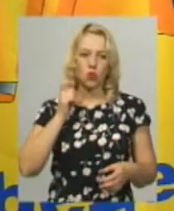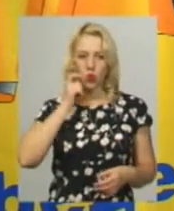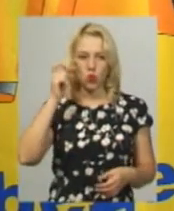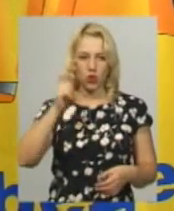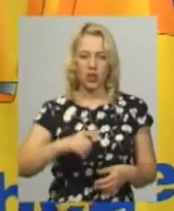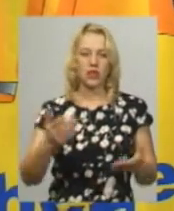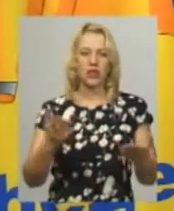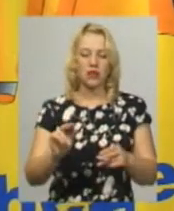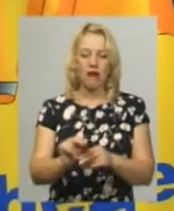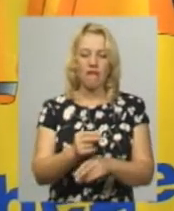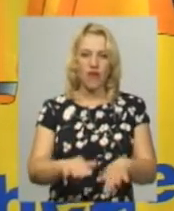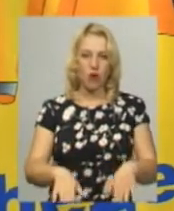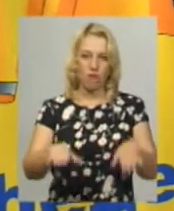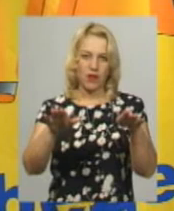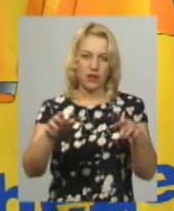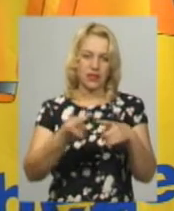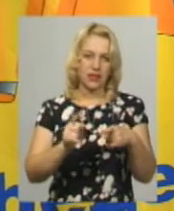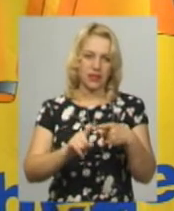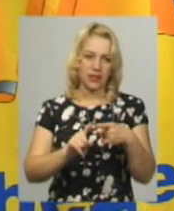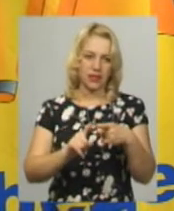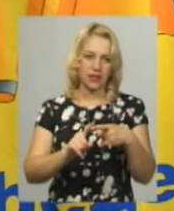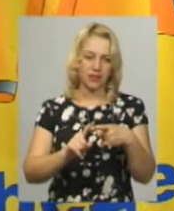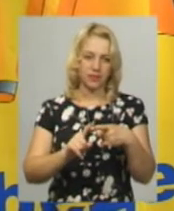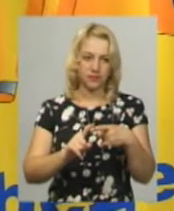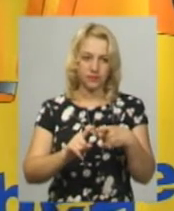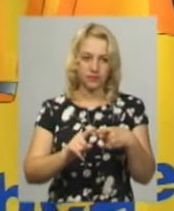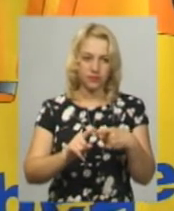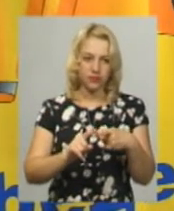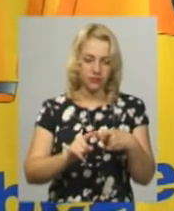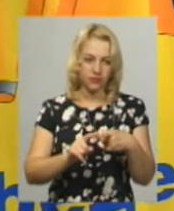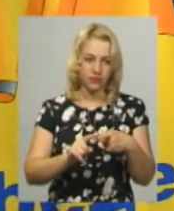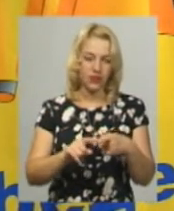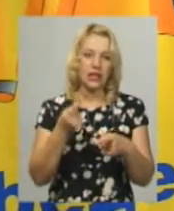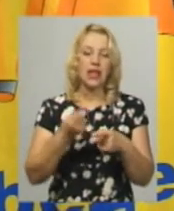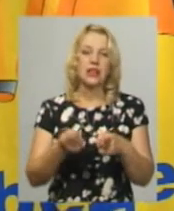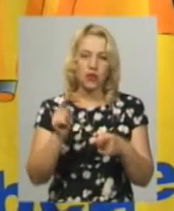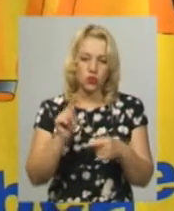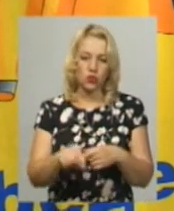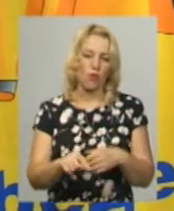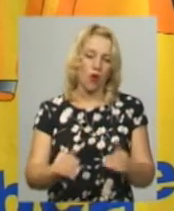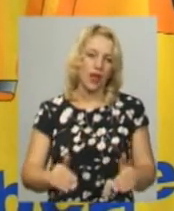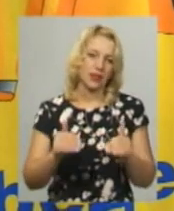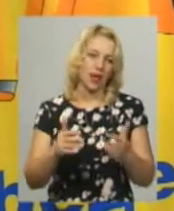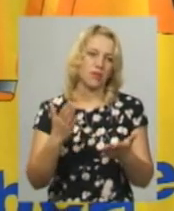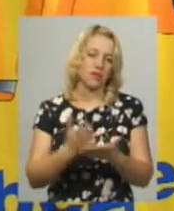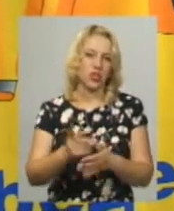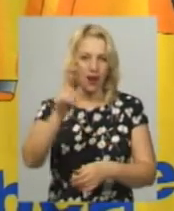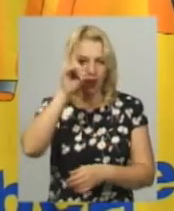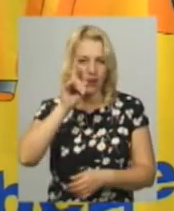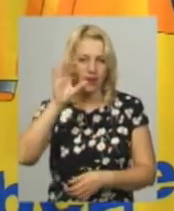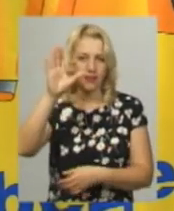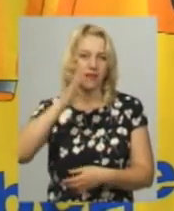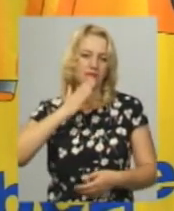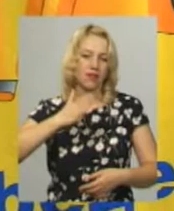який виховував цих. На цьому етапі вони легендарні, наші